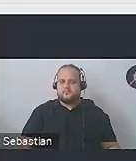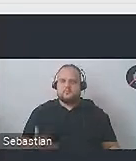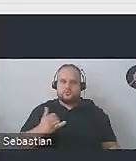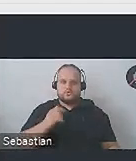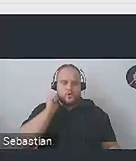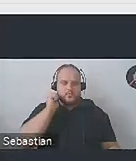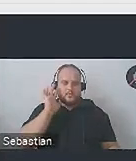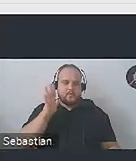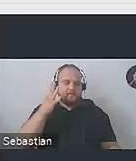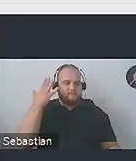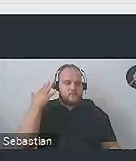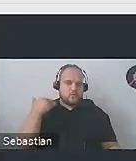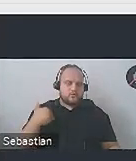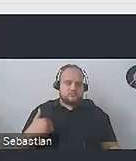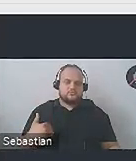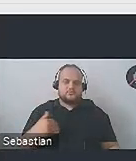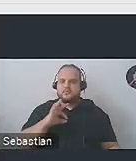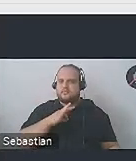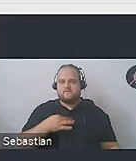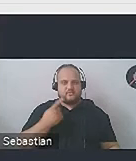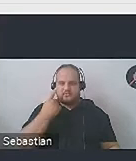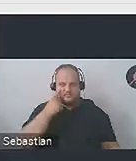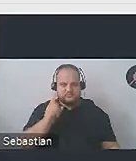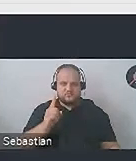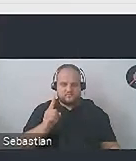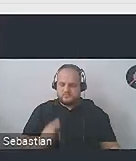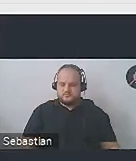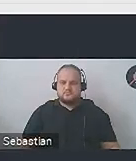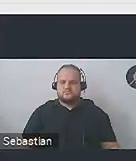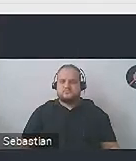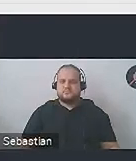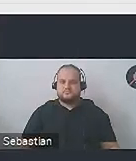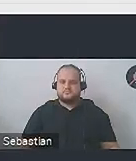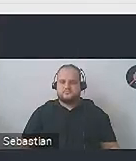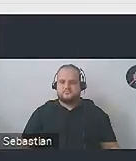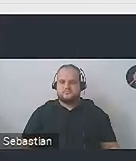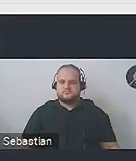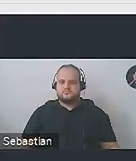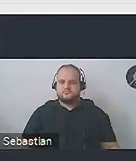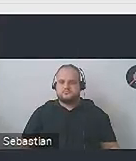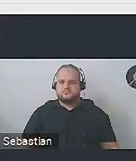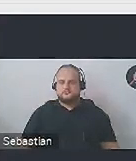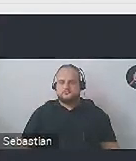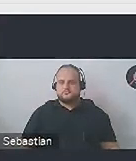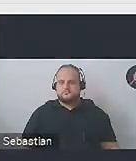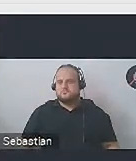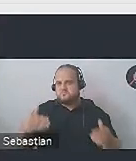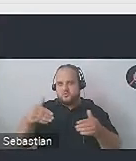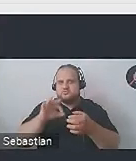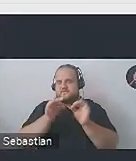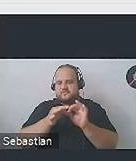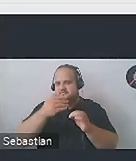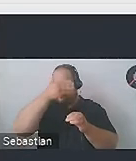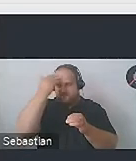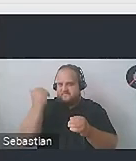na przykład rozpuszczone nieco włosy, to nawet ich nie zauważycie. Więc zdawajcie sobie z tego sprawę. Możecie nawet nie być świadomi, że osoba,